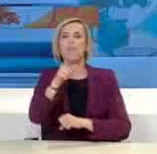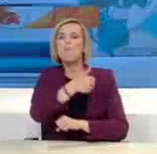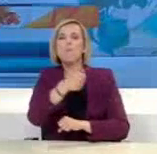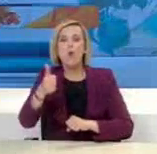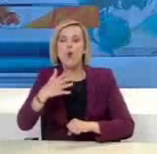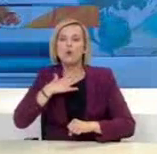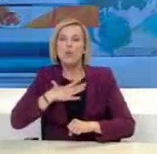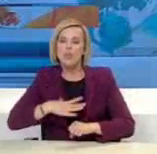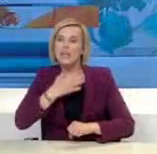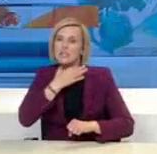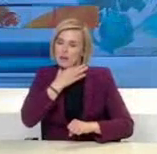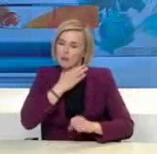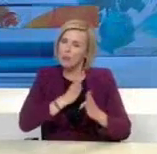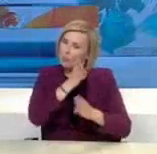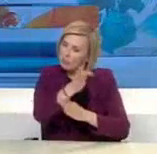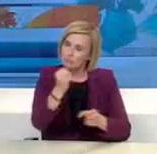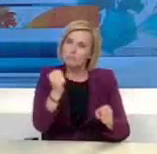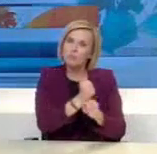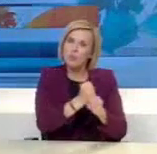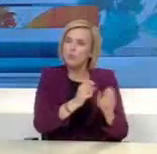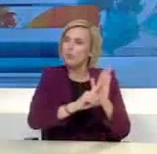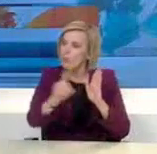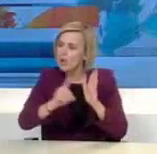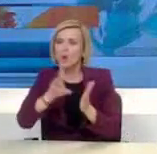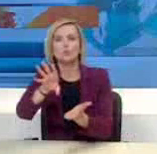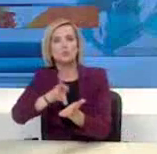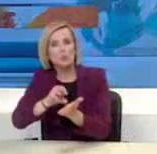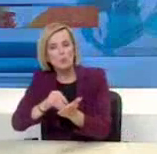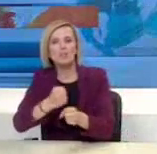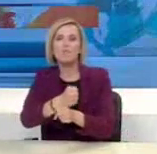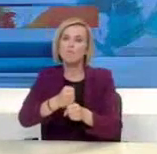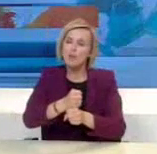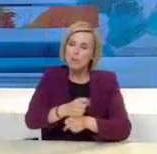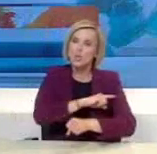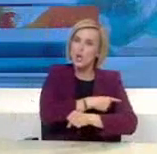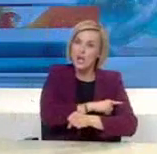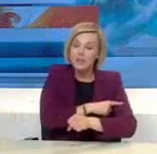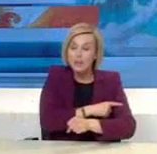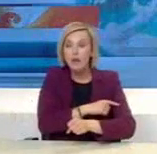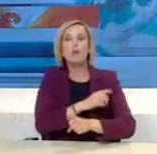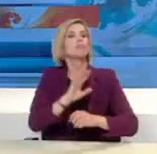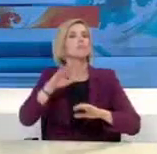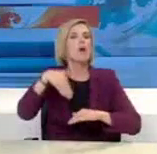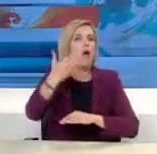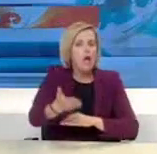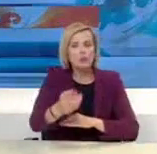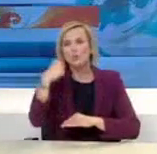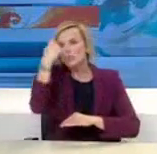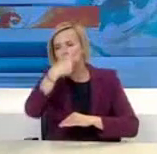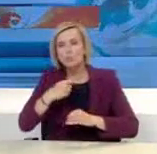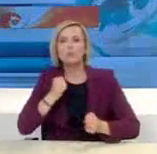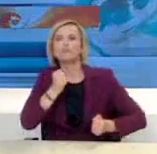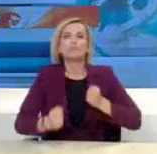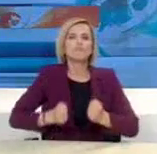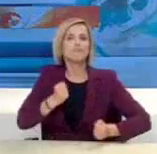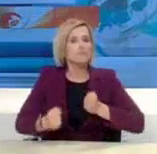δηλαδή να πηγαίνουν στην εργασία τους, στο σούπερ μάρκετ, στο φαρμακείο, στο γιατρό, ακόμη και να βγαίνουν για προσωπική άθληση,